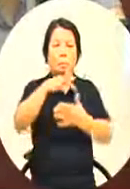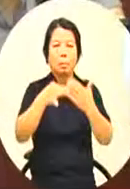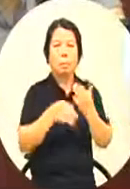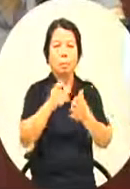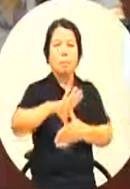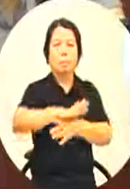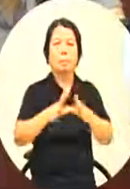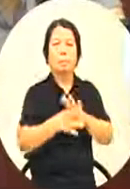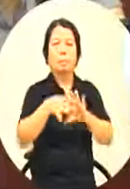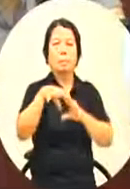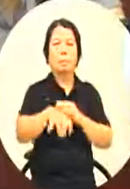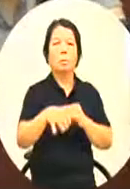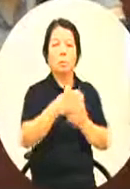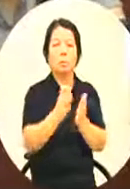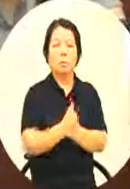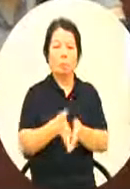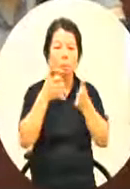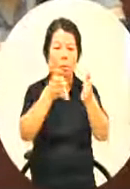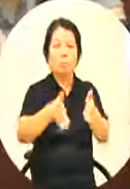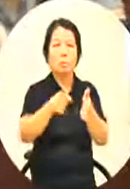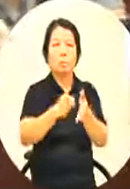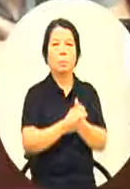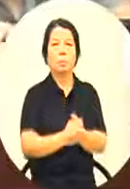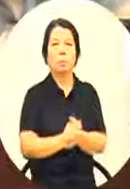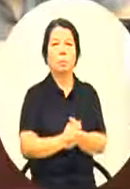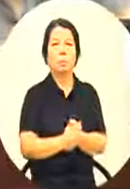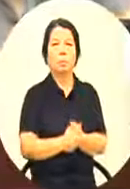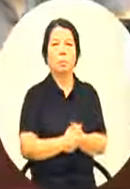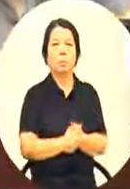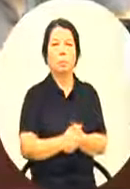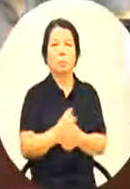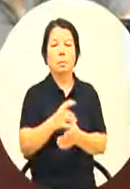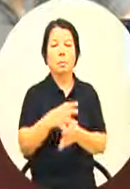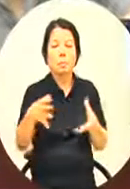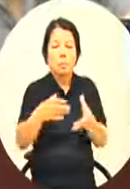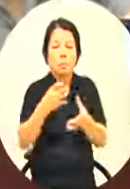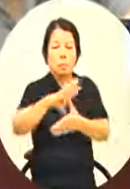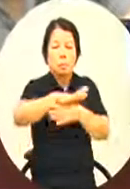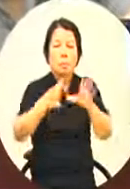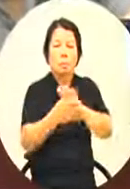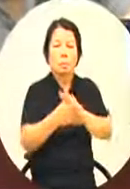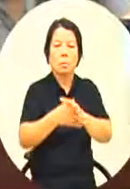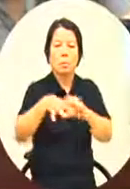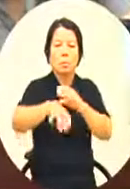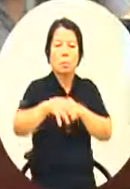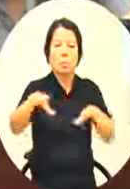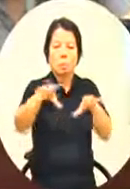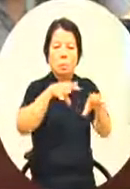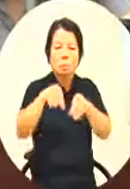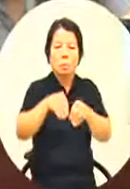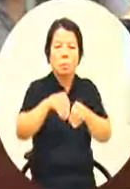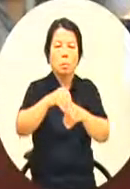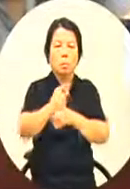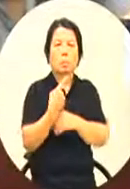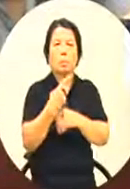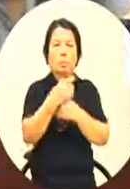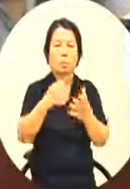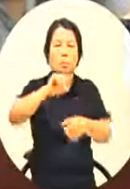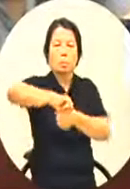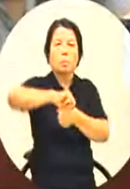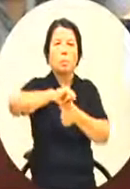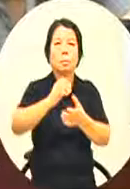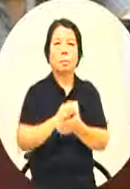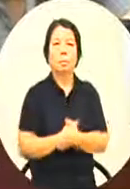化局目前就是就现在我们统合我们文化局所有的资源我们增加在